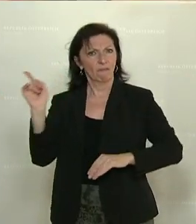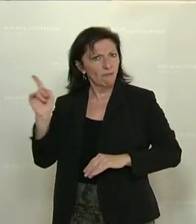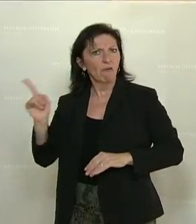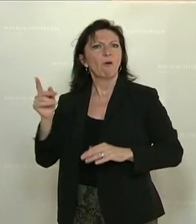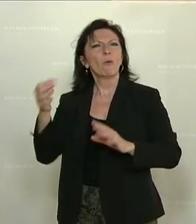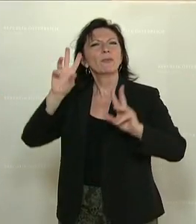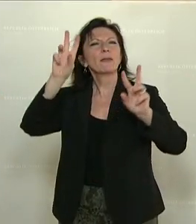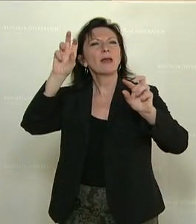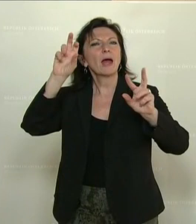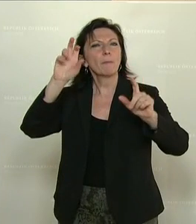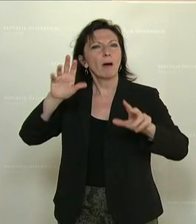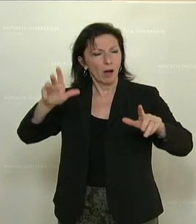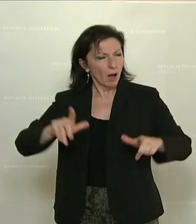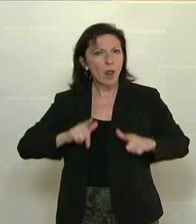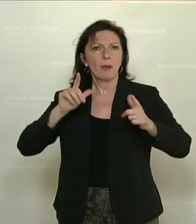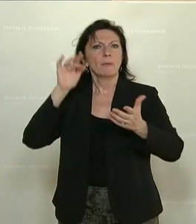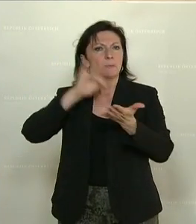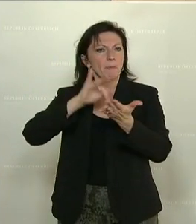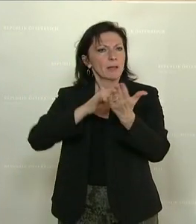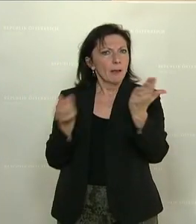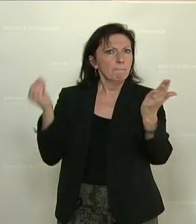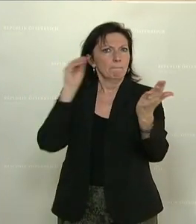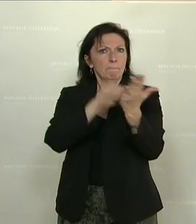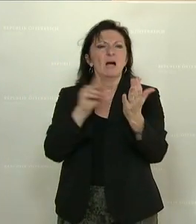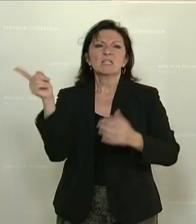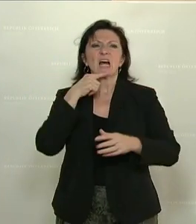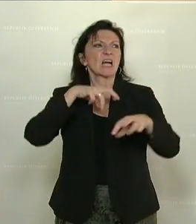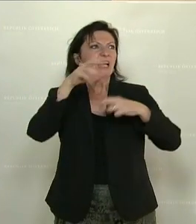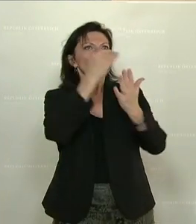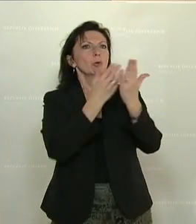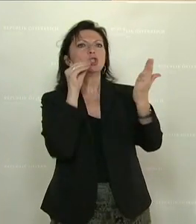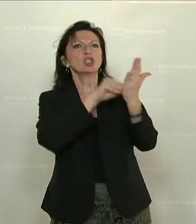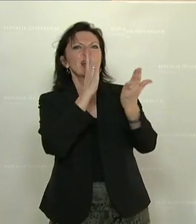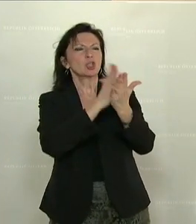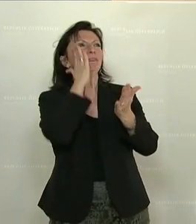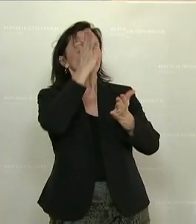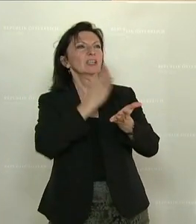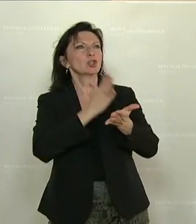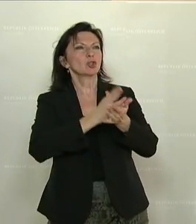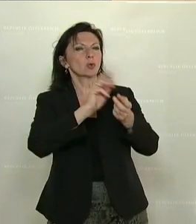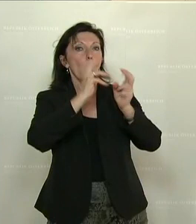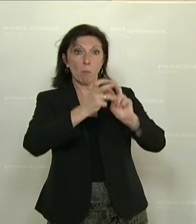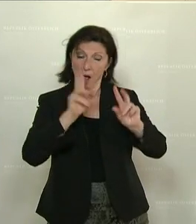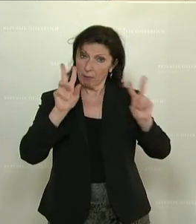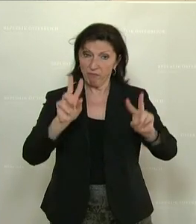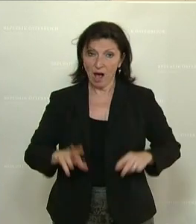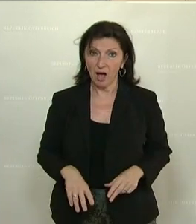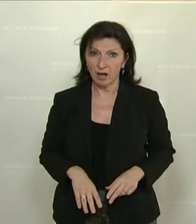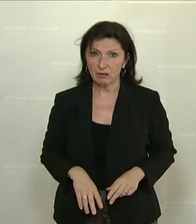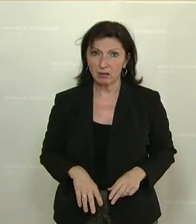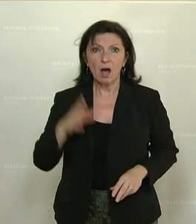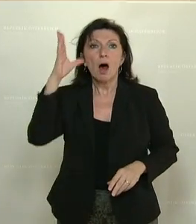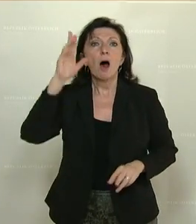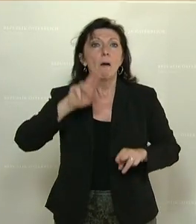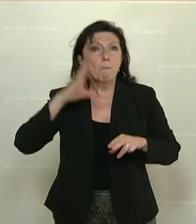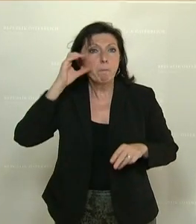Regierungsprogramm steht und dass wir das eh umsetzen werden. Fakt ist, der Bauernbundpräsident Strasser ist